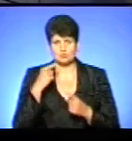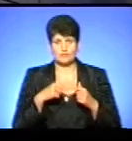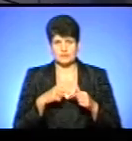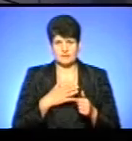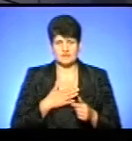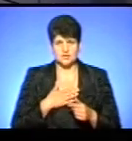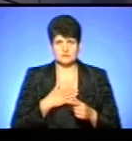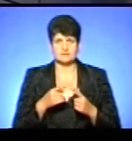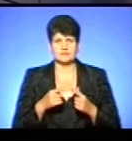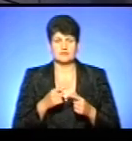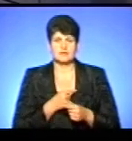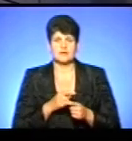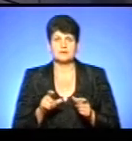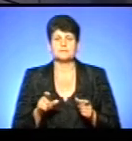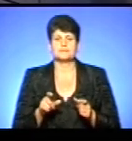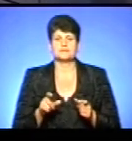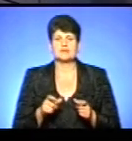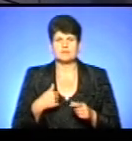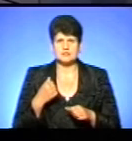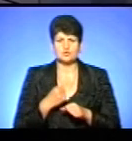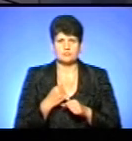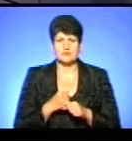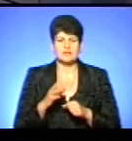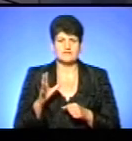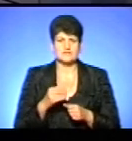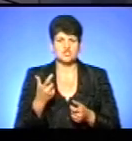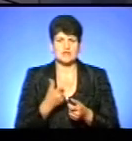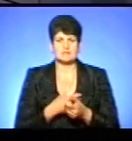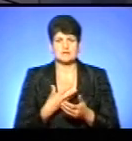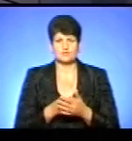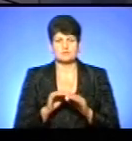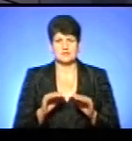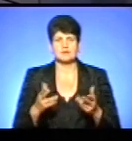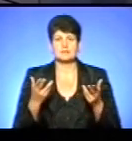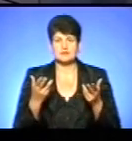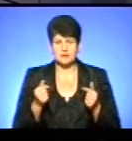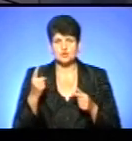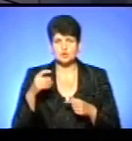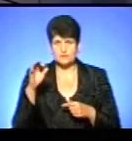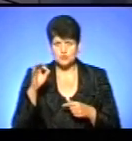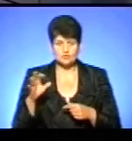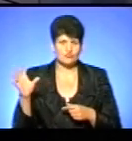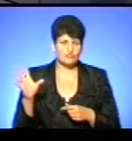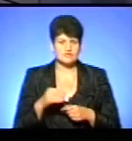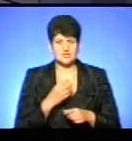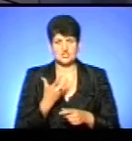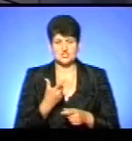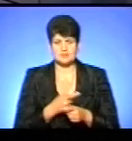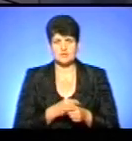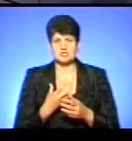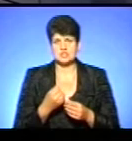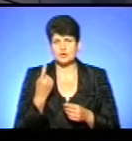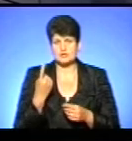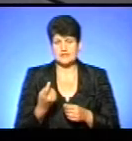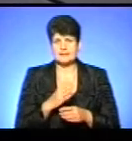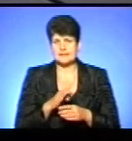наша лікарня, не за кордон. Так. Ви зробили всі щеплення своїм дітям? Так. Сто відсотково роблю всі щеплення. Ще одне щеплення